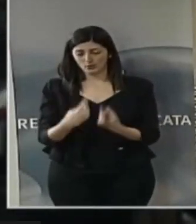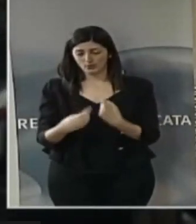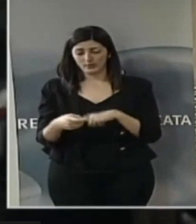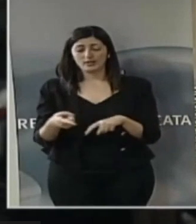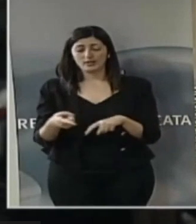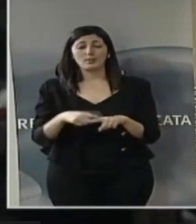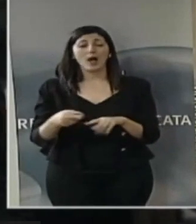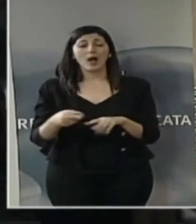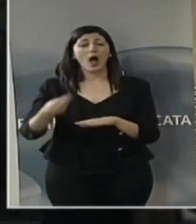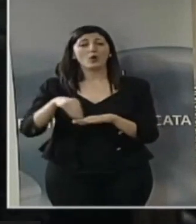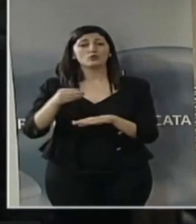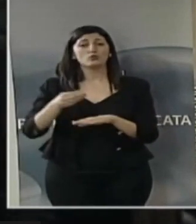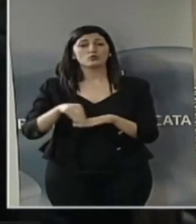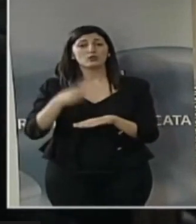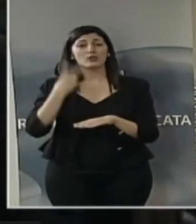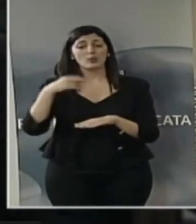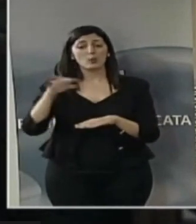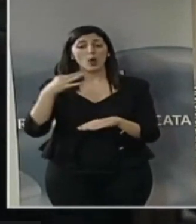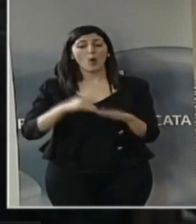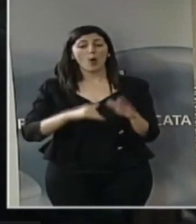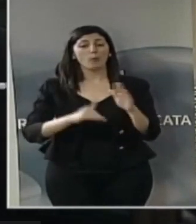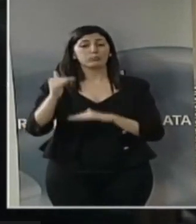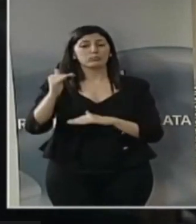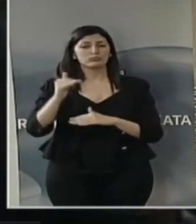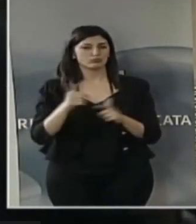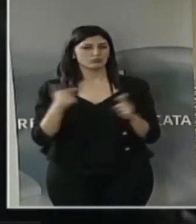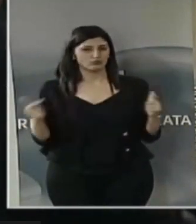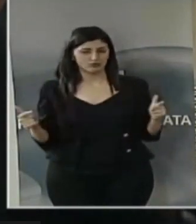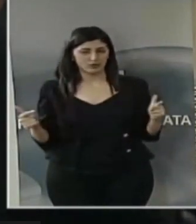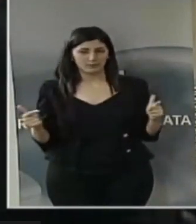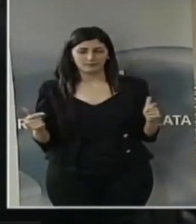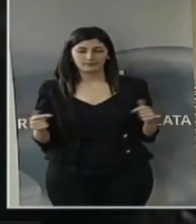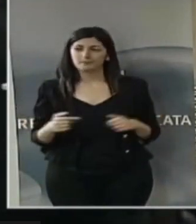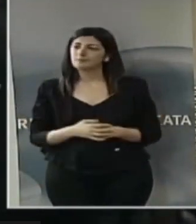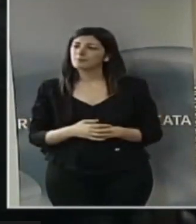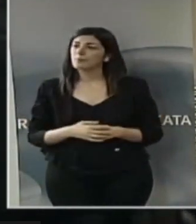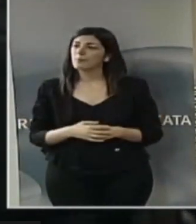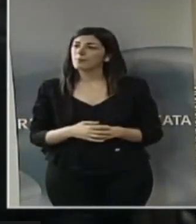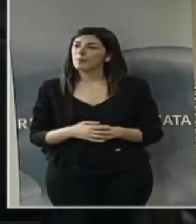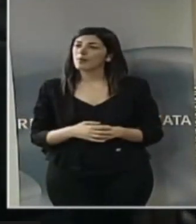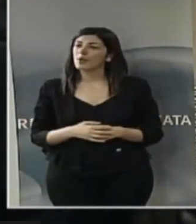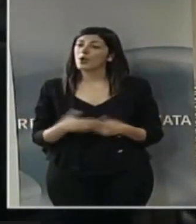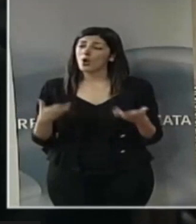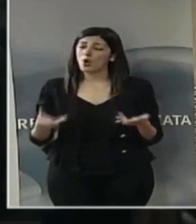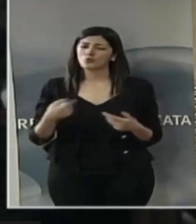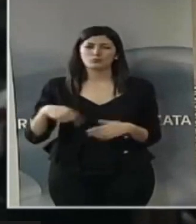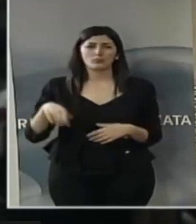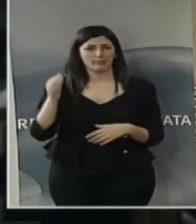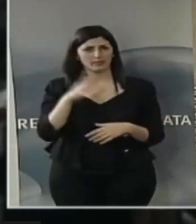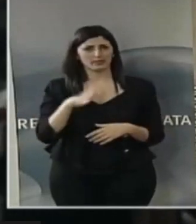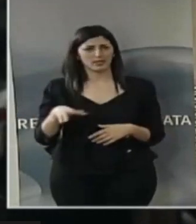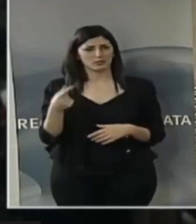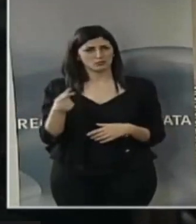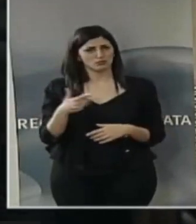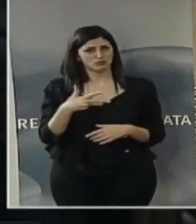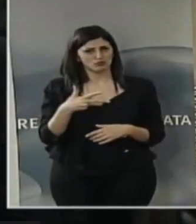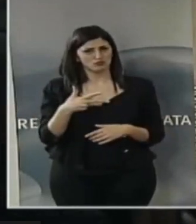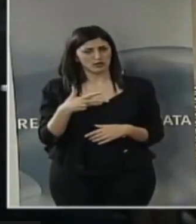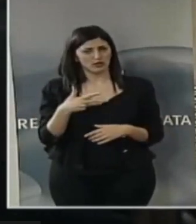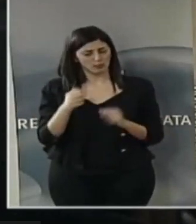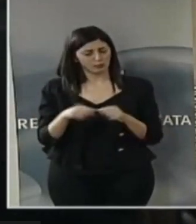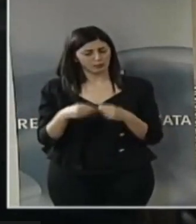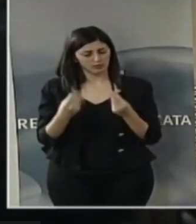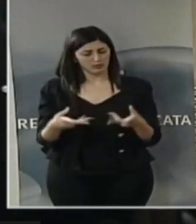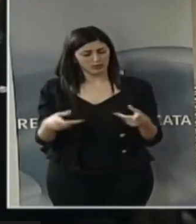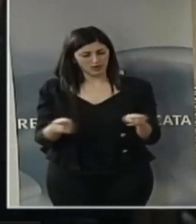aggiuntive per fare il salto di qualità di quell'agenzia, pur oggi avendo tante risorse economiche a disposizione, così come state